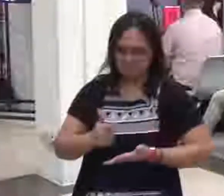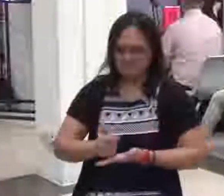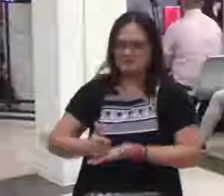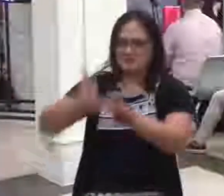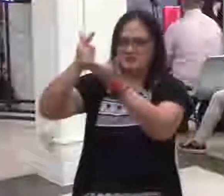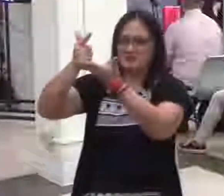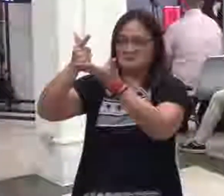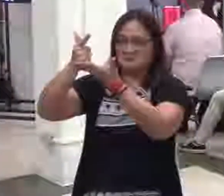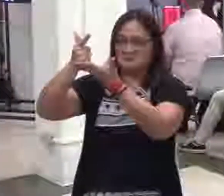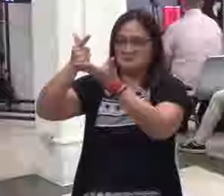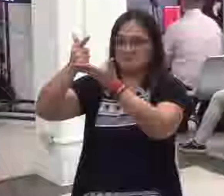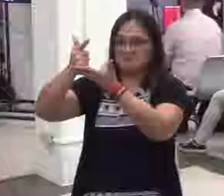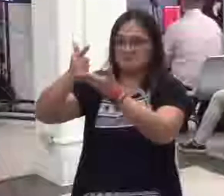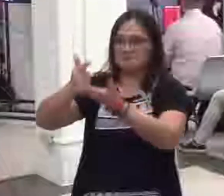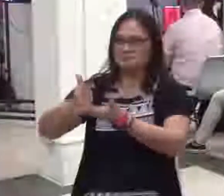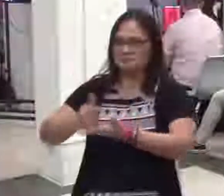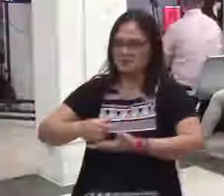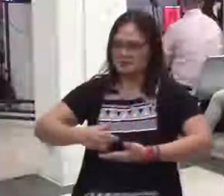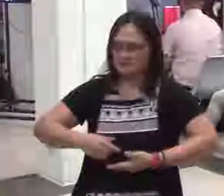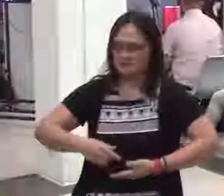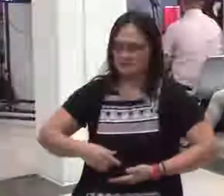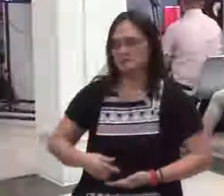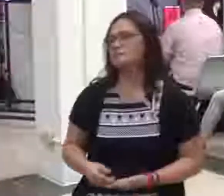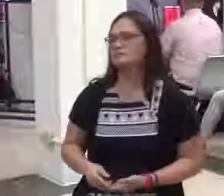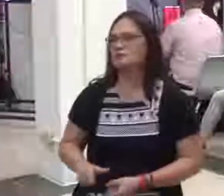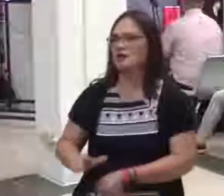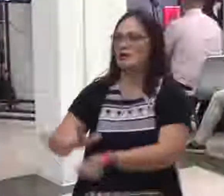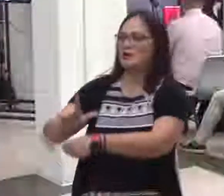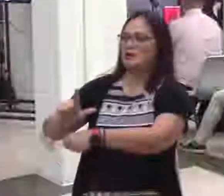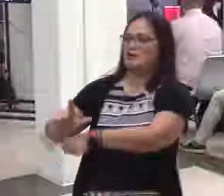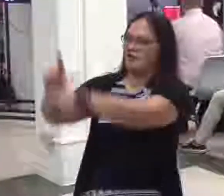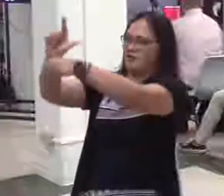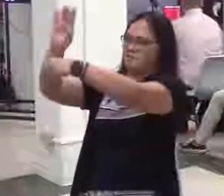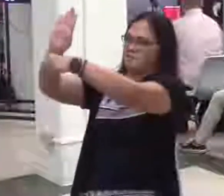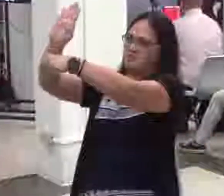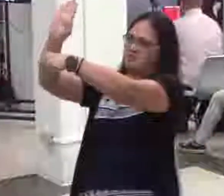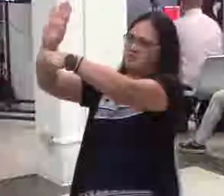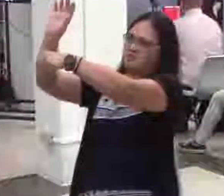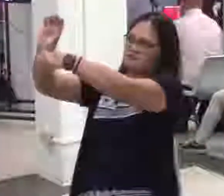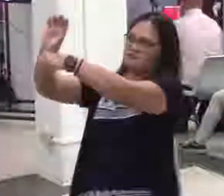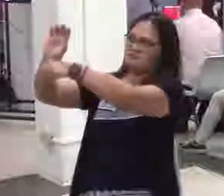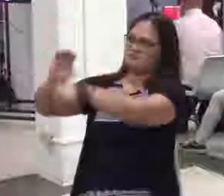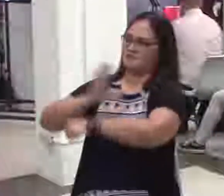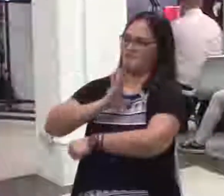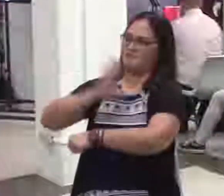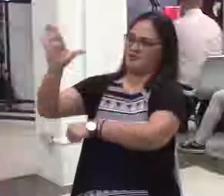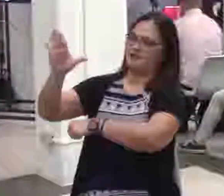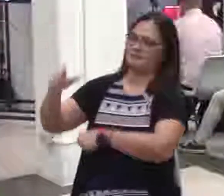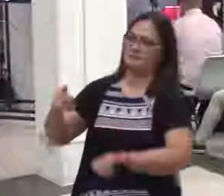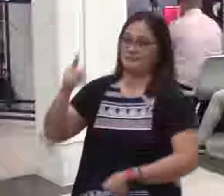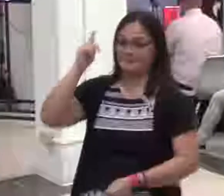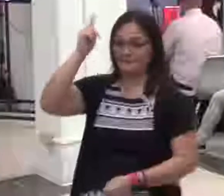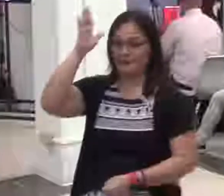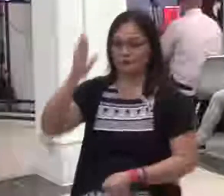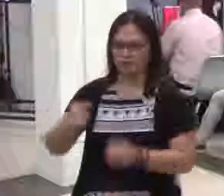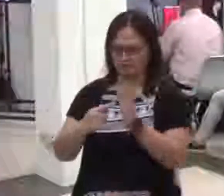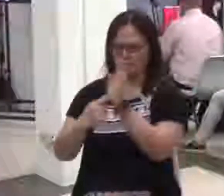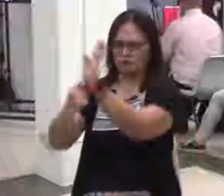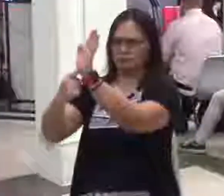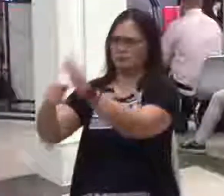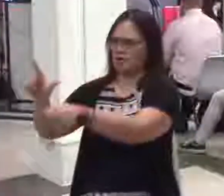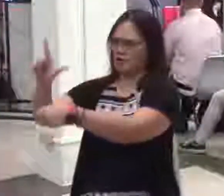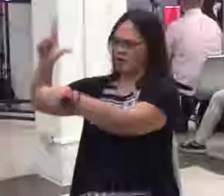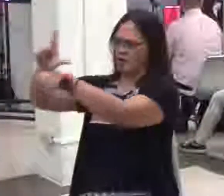fine lighthouse Bible Baptist ah paggaling sa lighthouse yan abang magaling yan fine pero mga